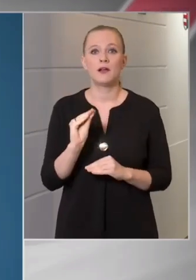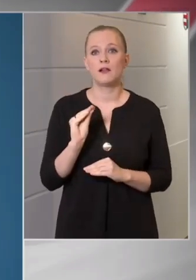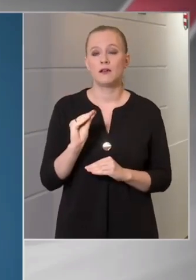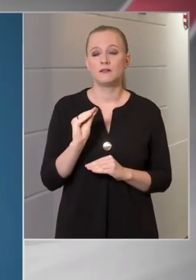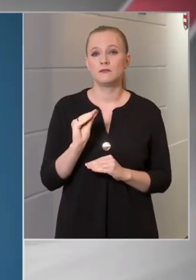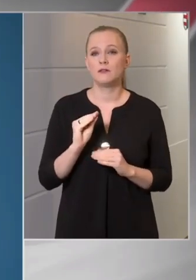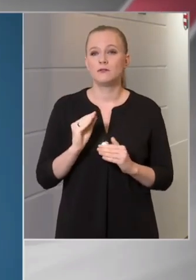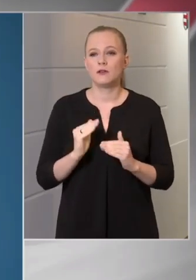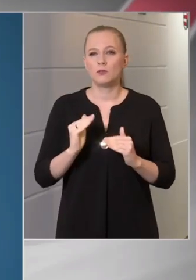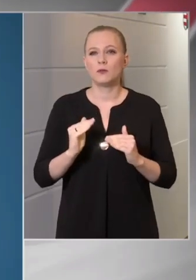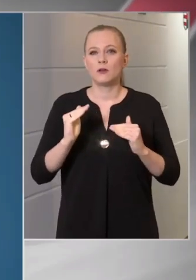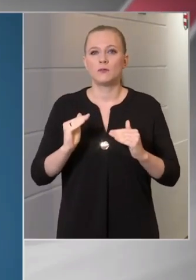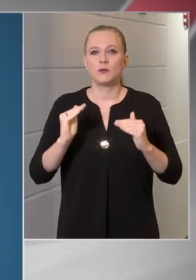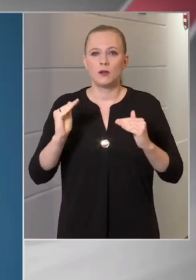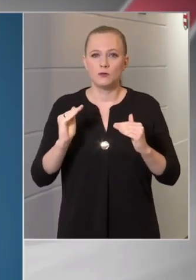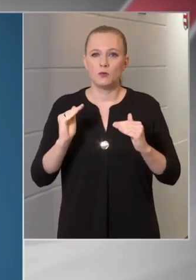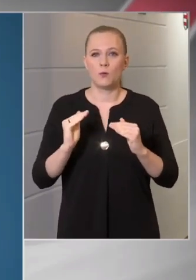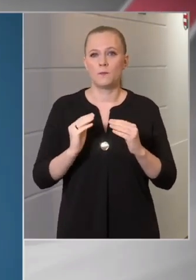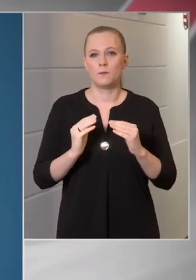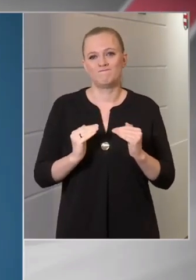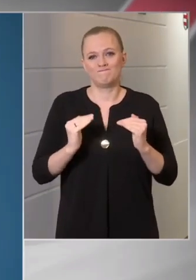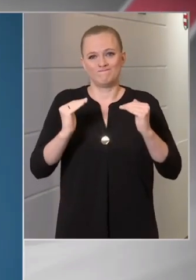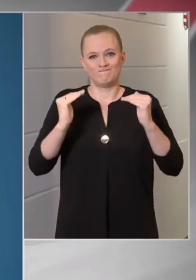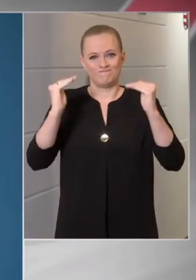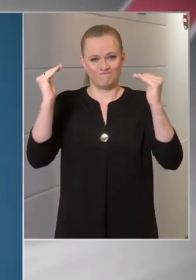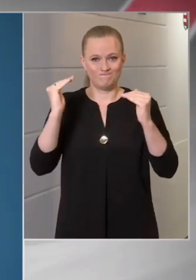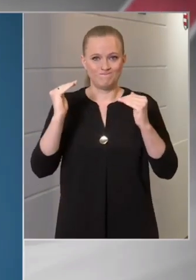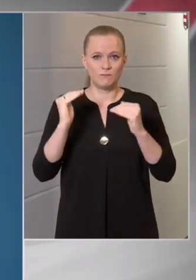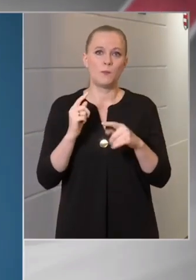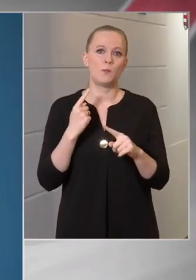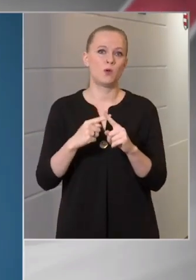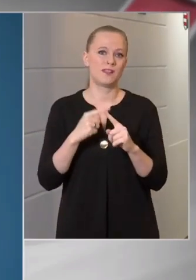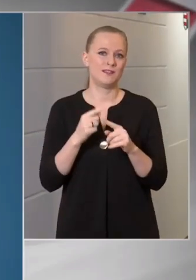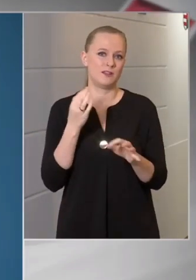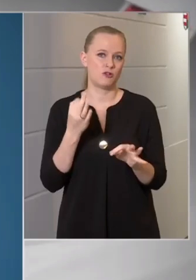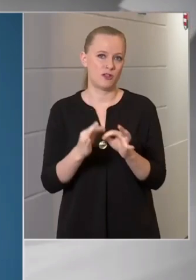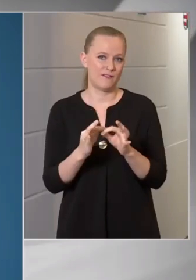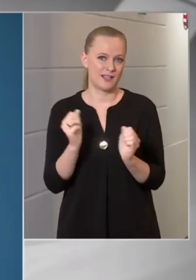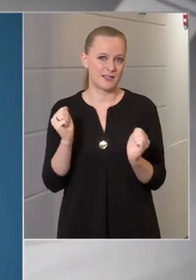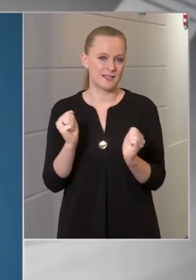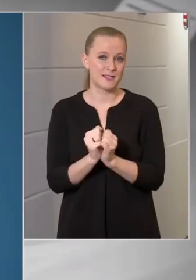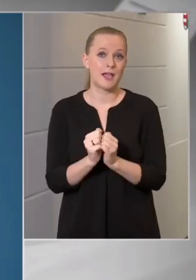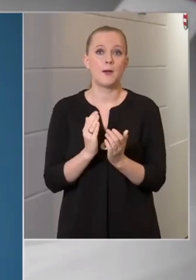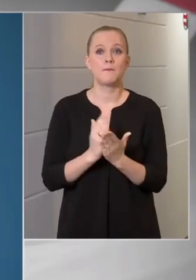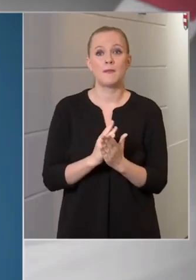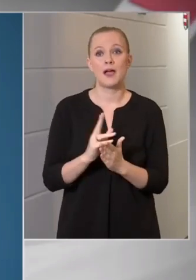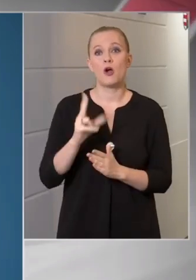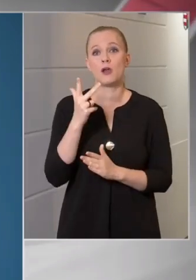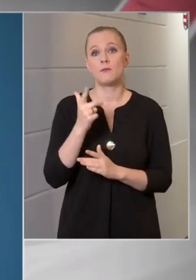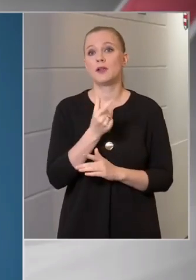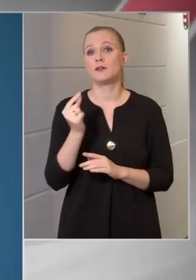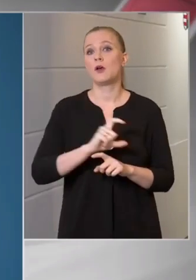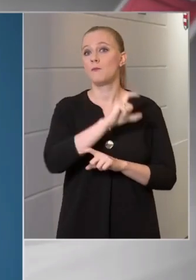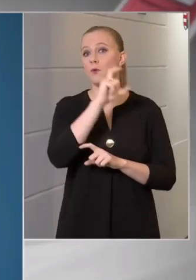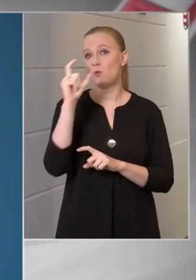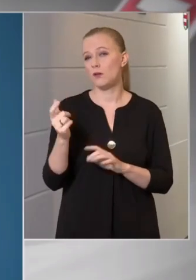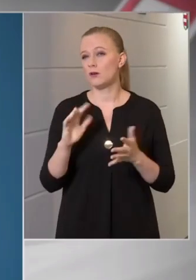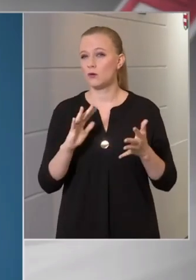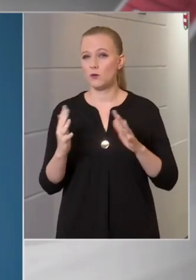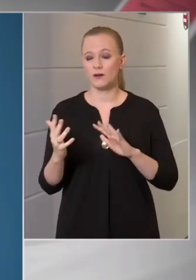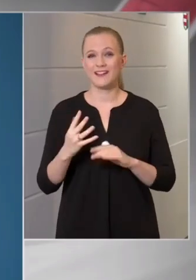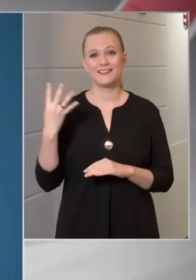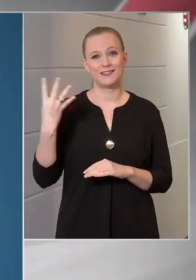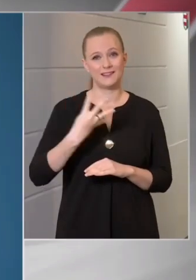nagyobb mértékben nő a pozitív eseteknek a száma. Már a harmadik napja, hogy közel